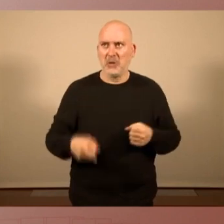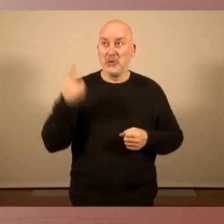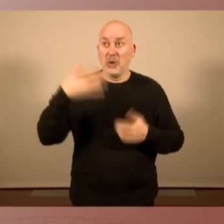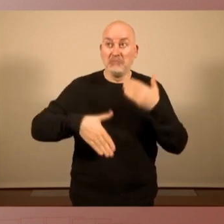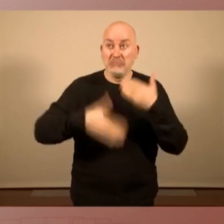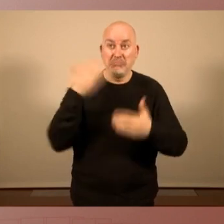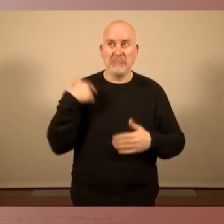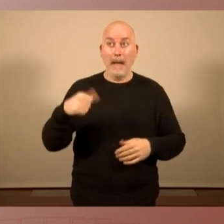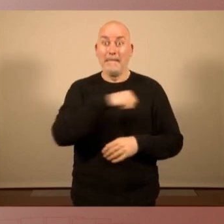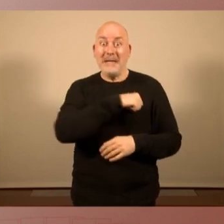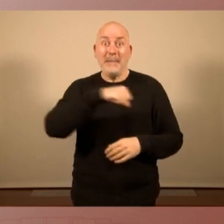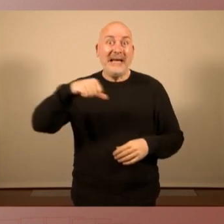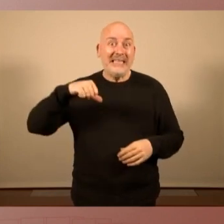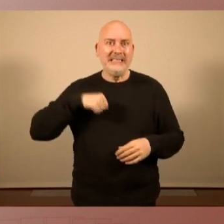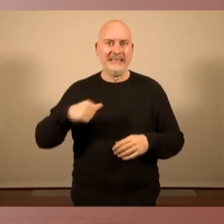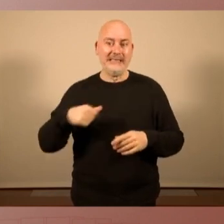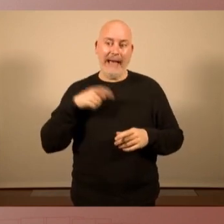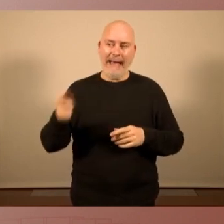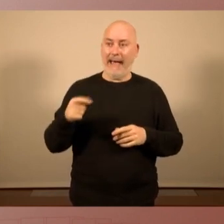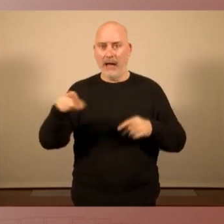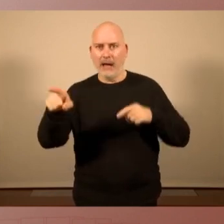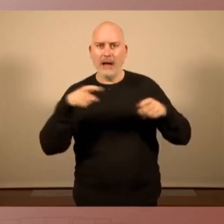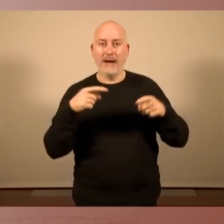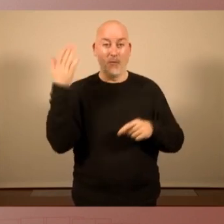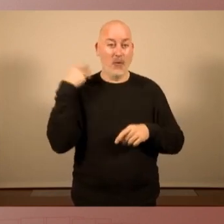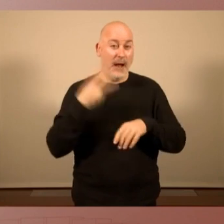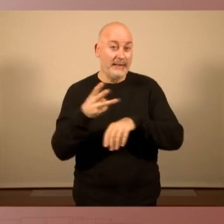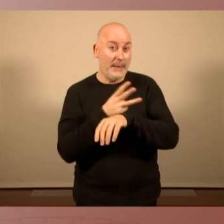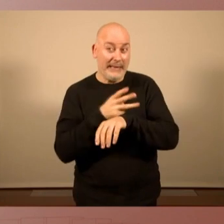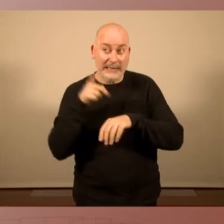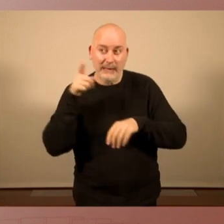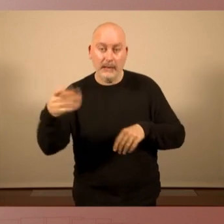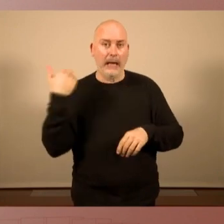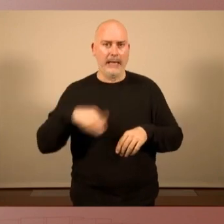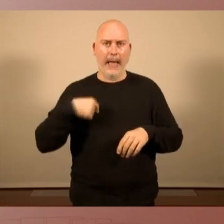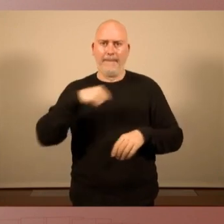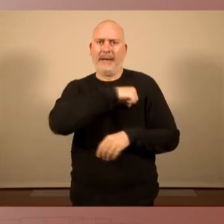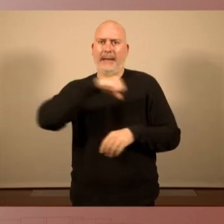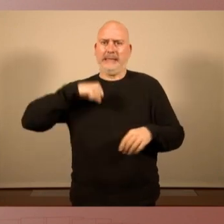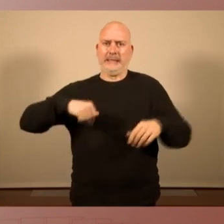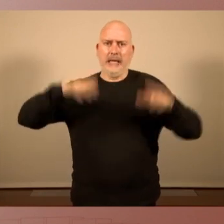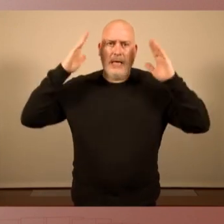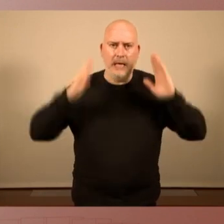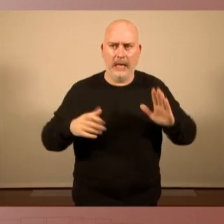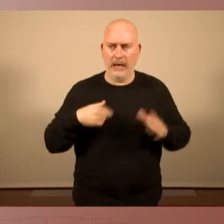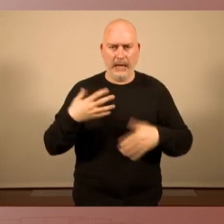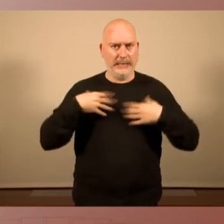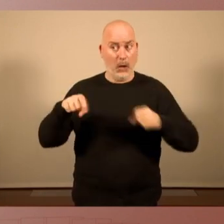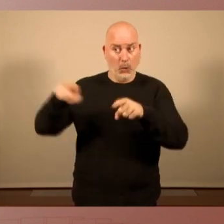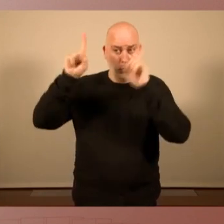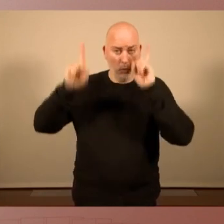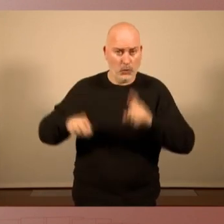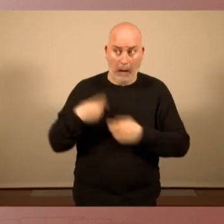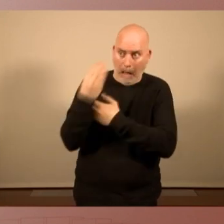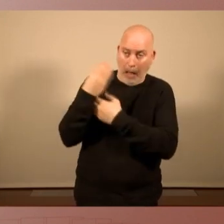privatitzar la salut van ser vostès en època del tripartit. No donin lliçons. Això és el que venim a fer amb el treball, a